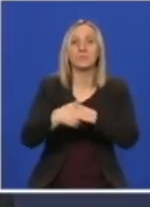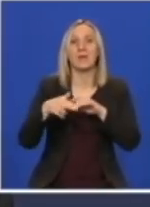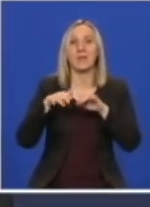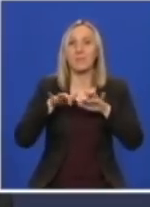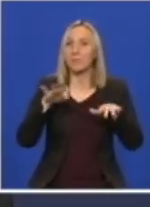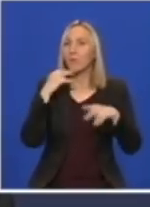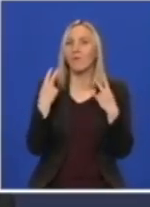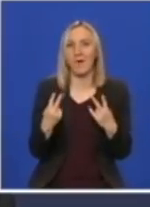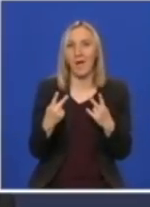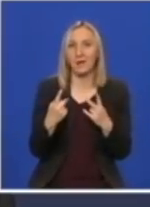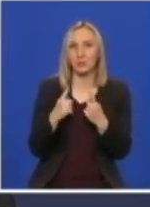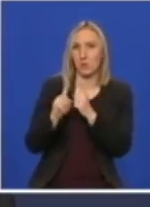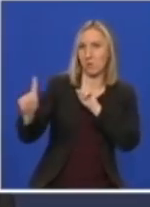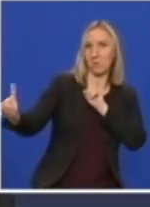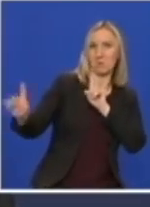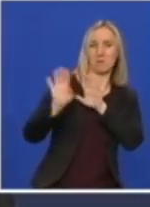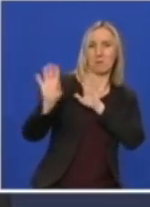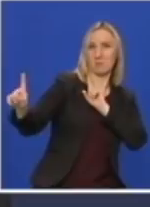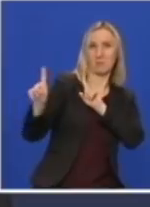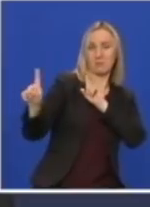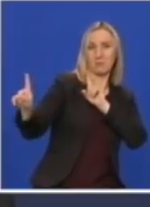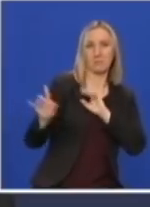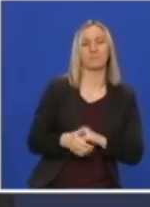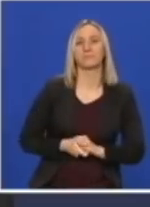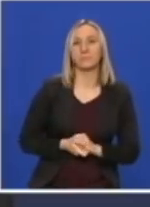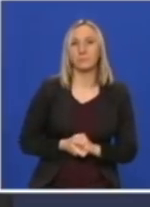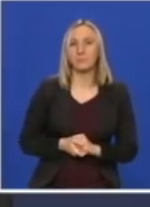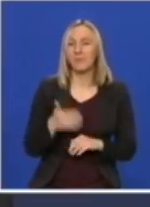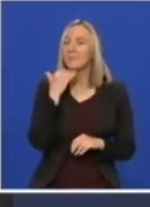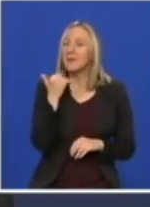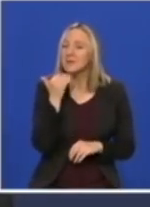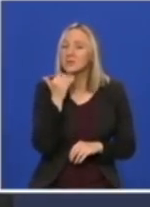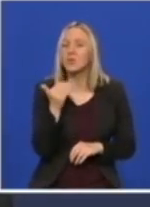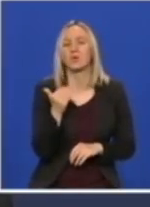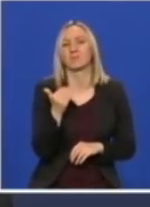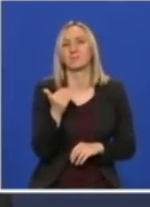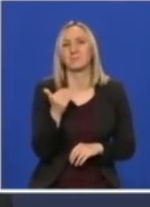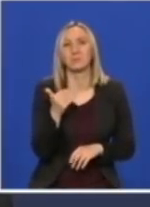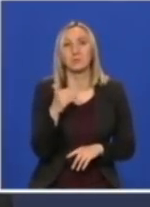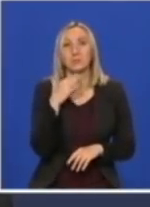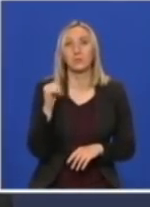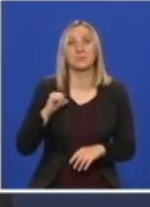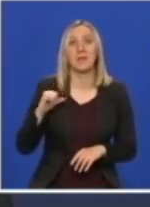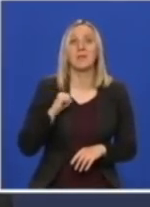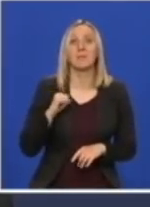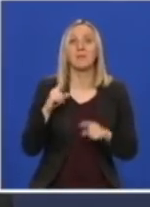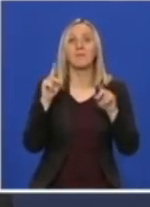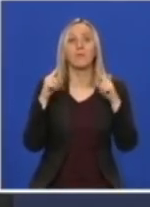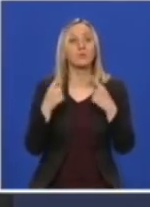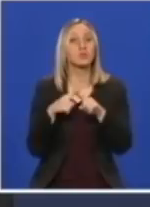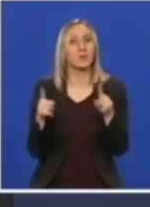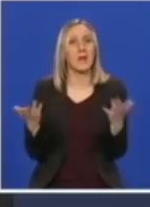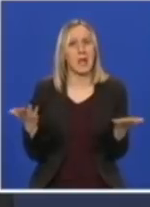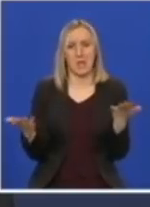izuzetno važno. Tako da, bez obzira što je to možda jako zanimljivo, jer postoji razlike,